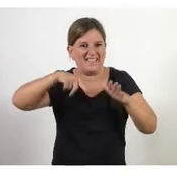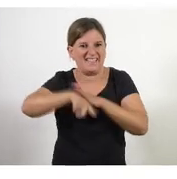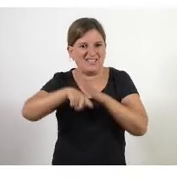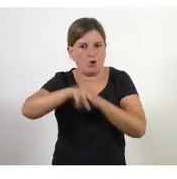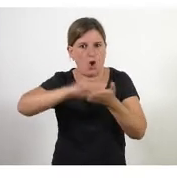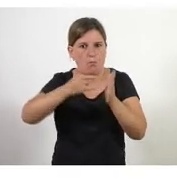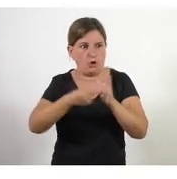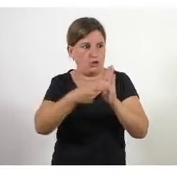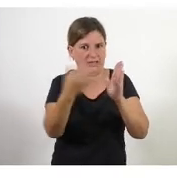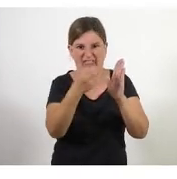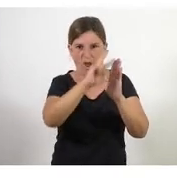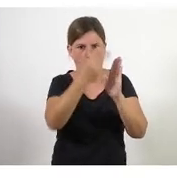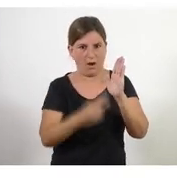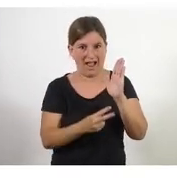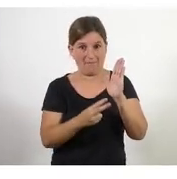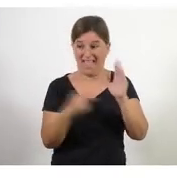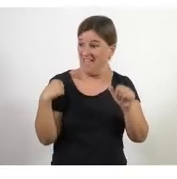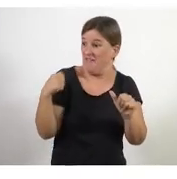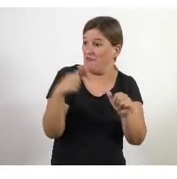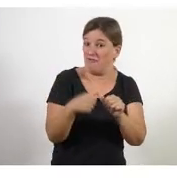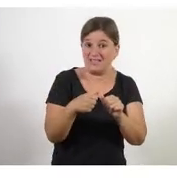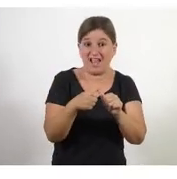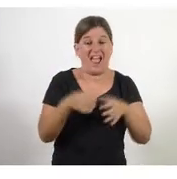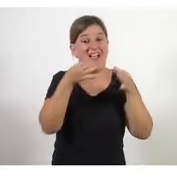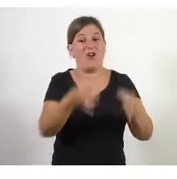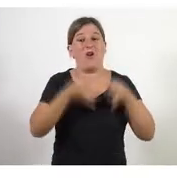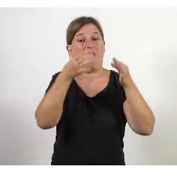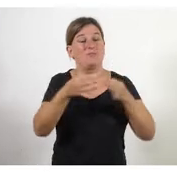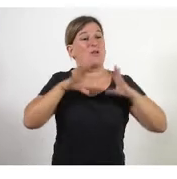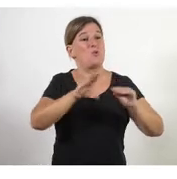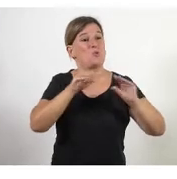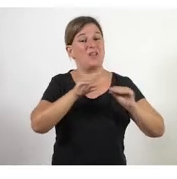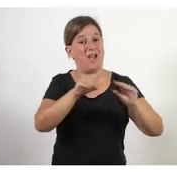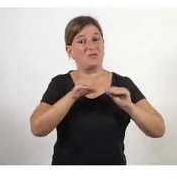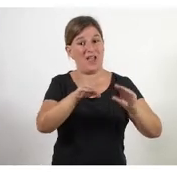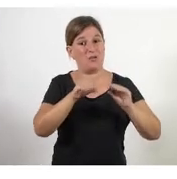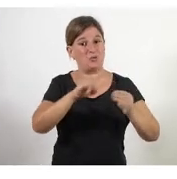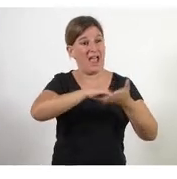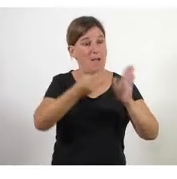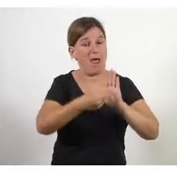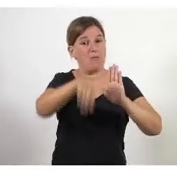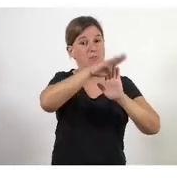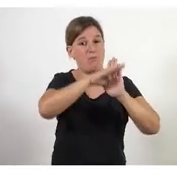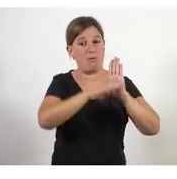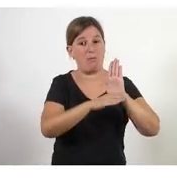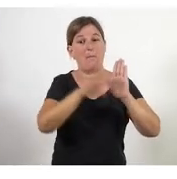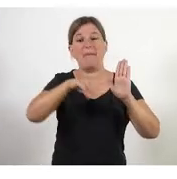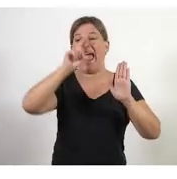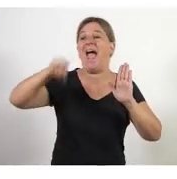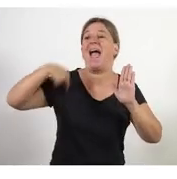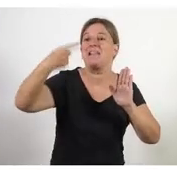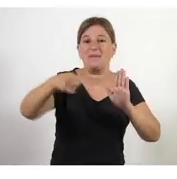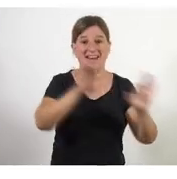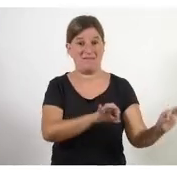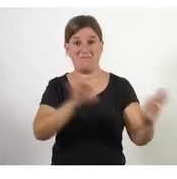de projectes i les eines que fins ara tenies que feies planificacions amb una invista i que tenen